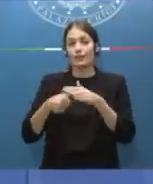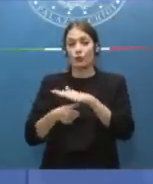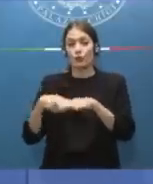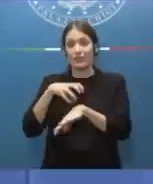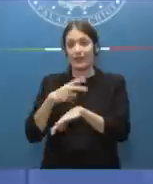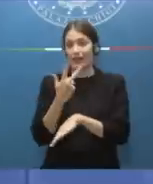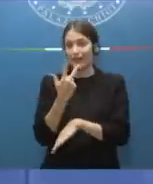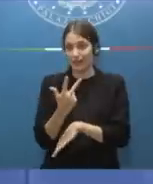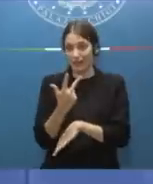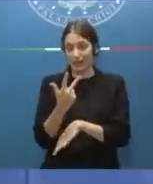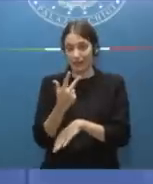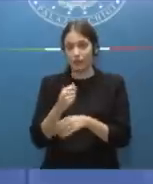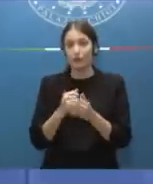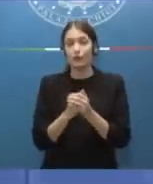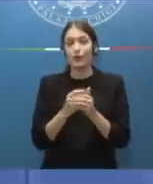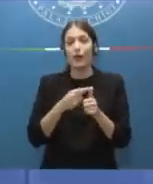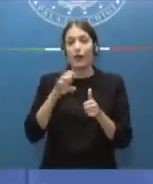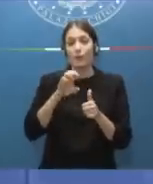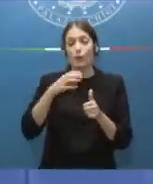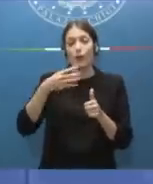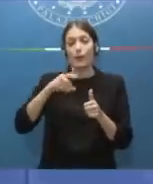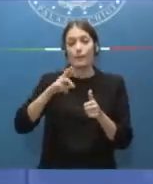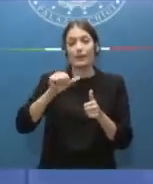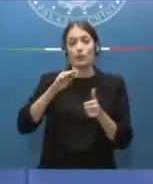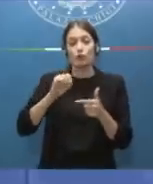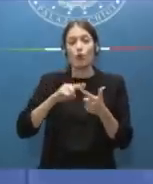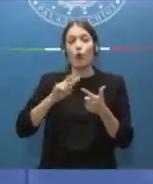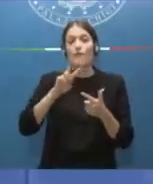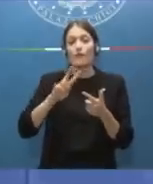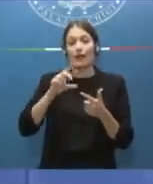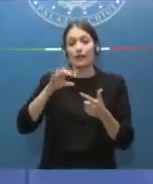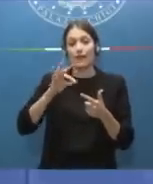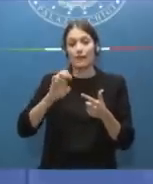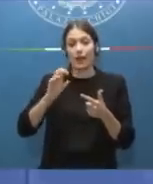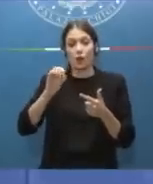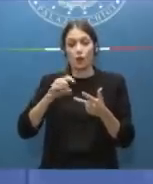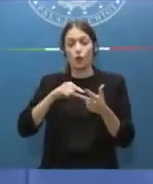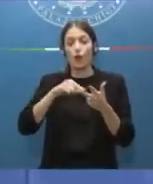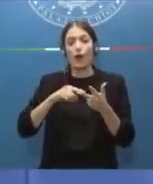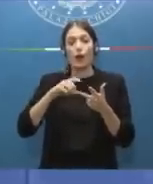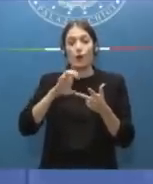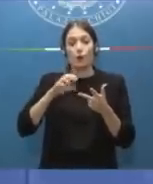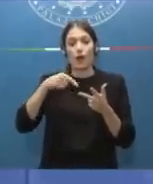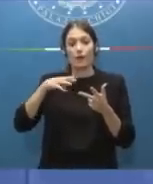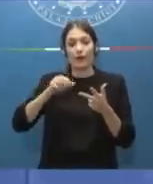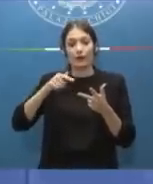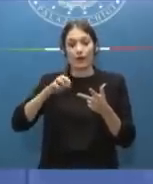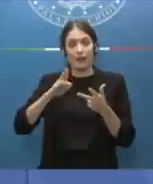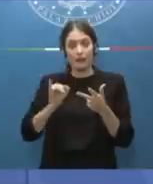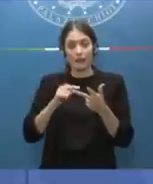Emanuele Prisco, Vanda Ferro e Nicola Molteni. Il Ministro della